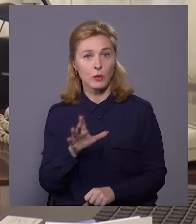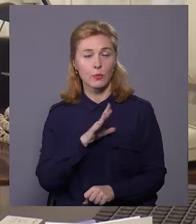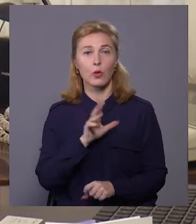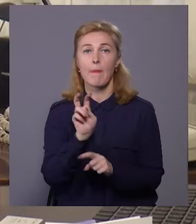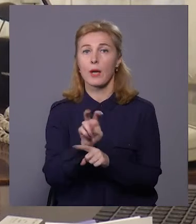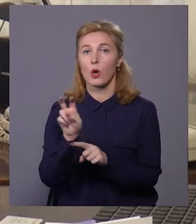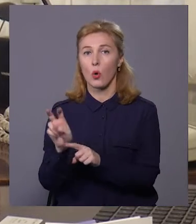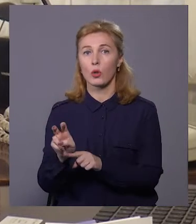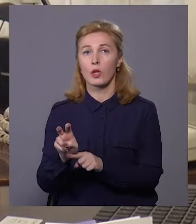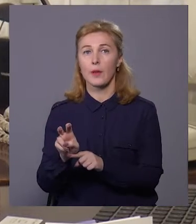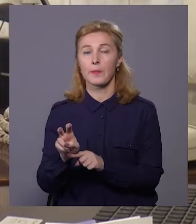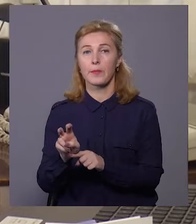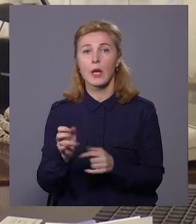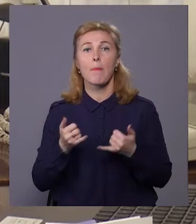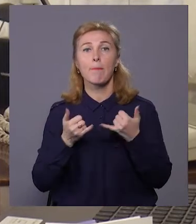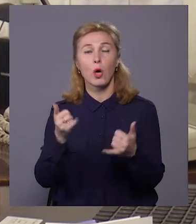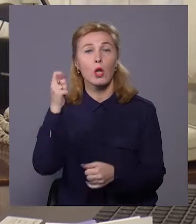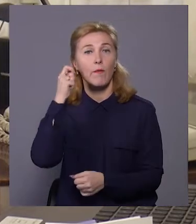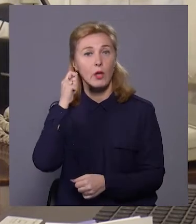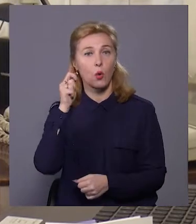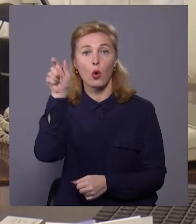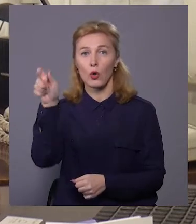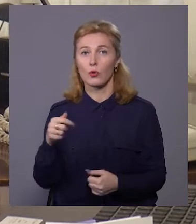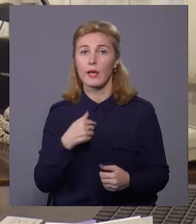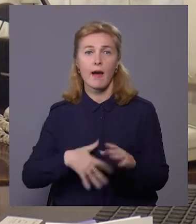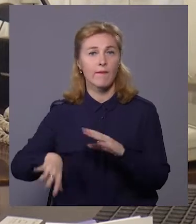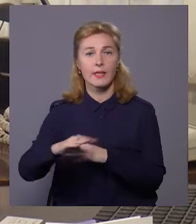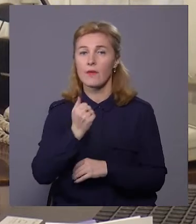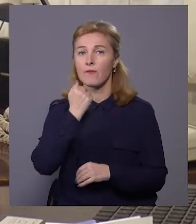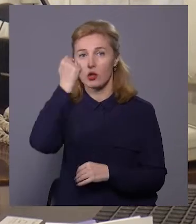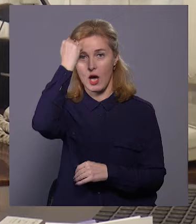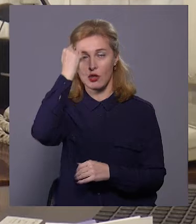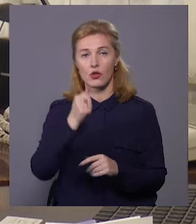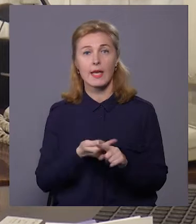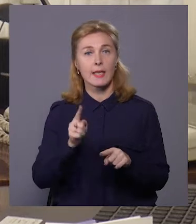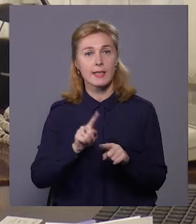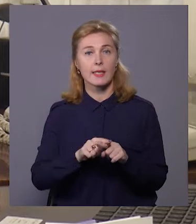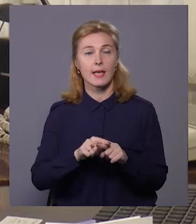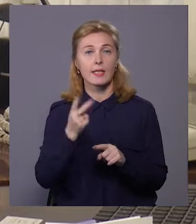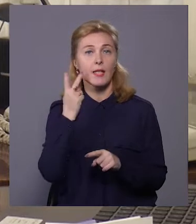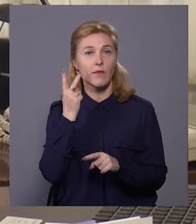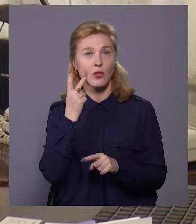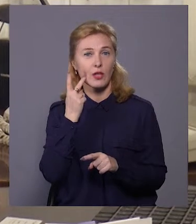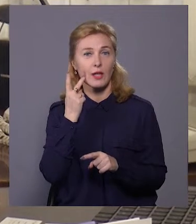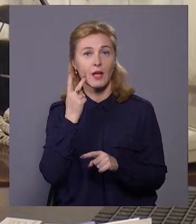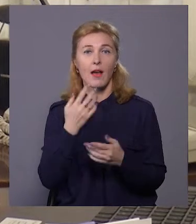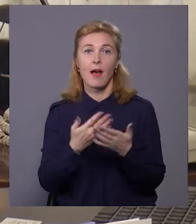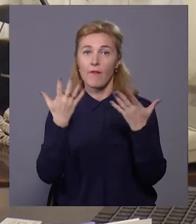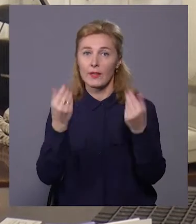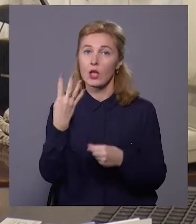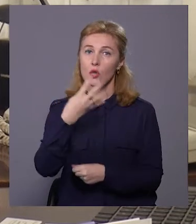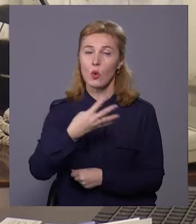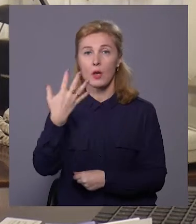приходили по хилу віку люди. Я всім дуже вдячний. Нас завжди в день 40, 50,